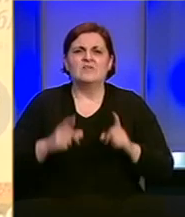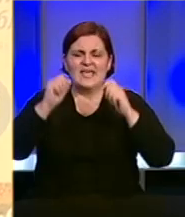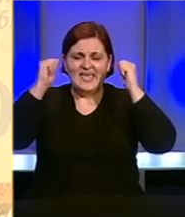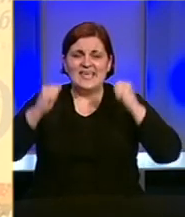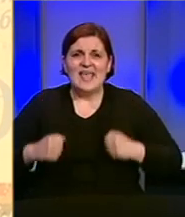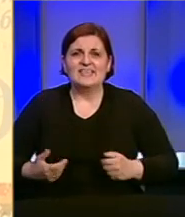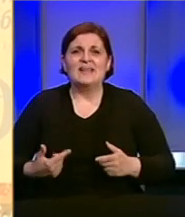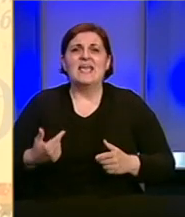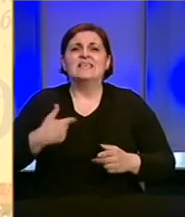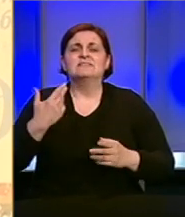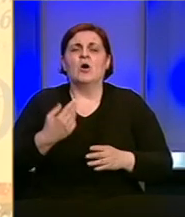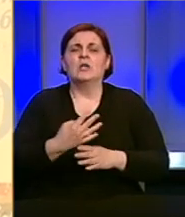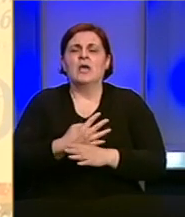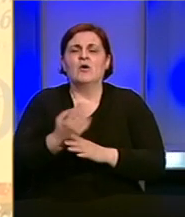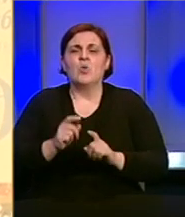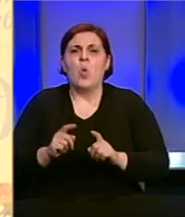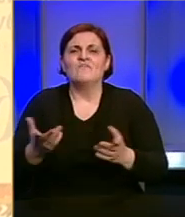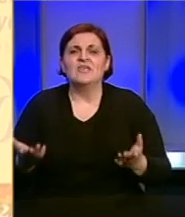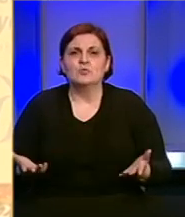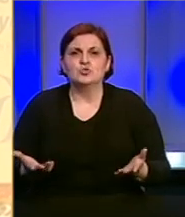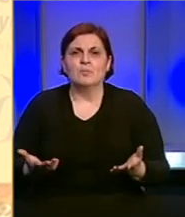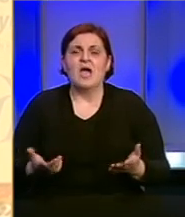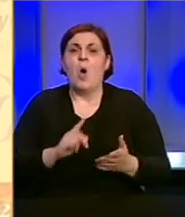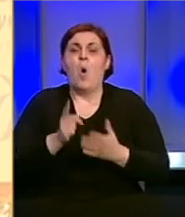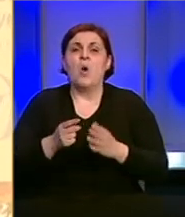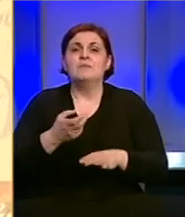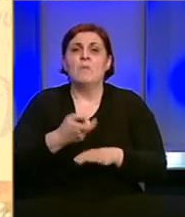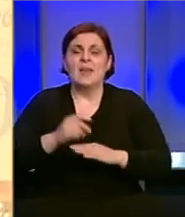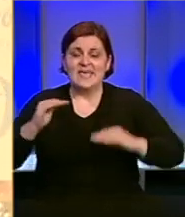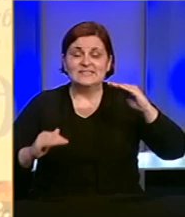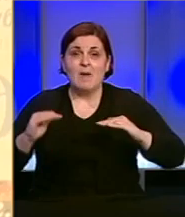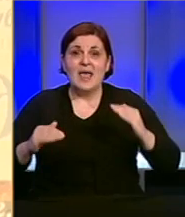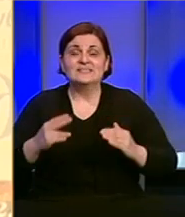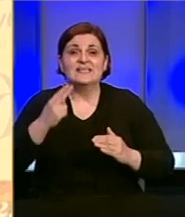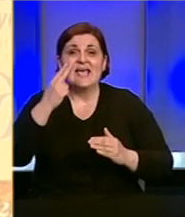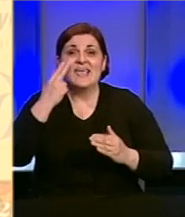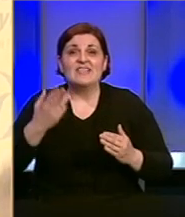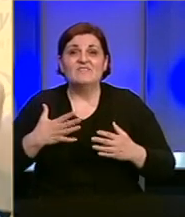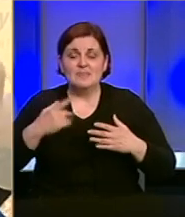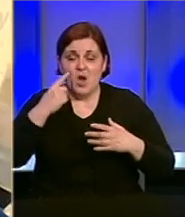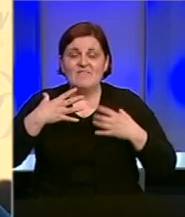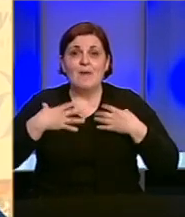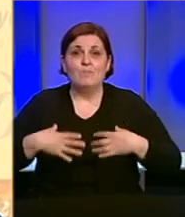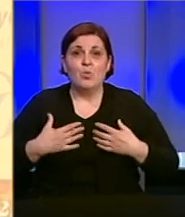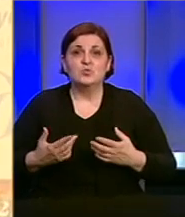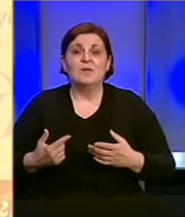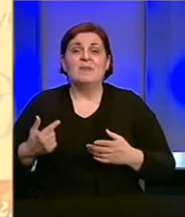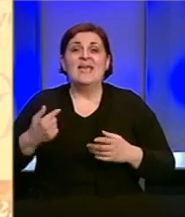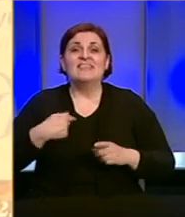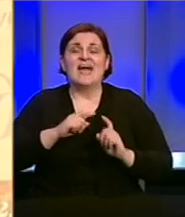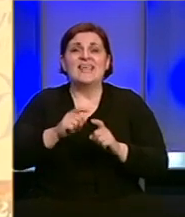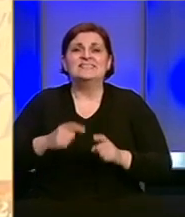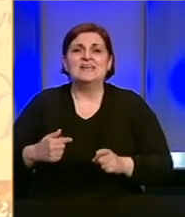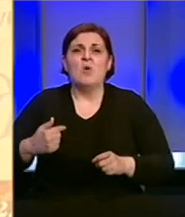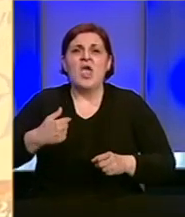da pacijente sa COVID-om odmah klinički da kažemo izbalansiramo da vidimo kakav je rengen pluća da ne zarazimo naš diagnostik i centar.